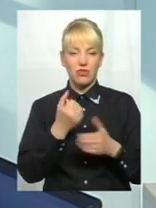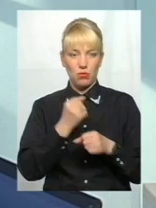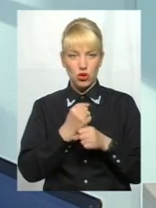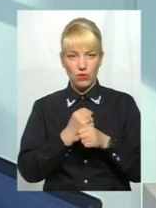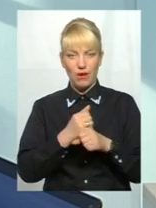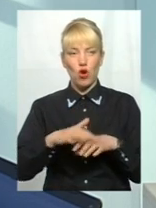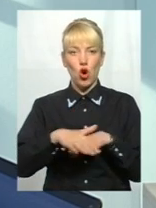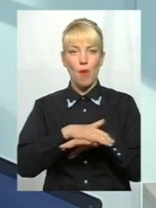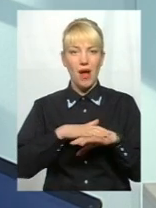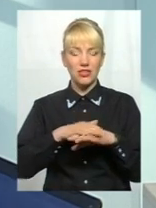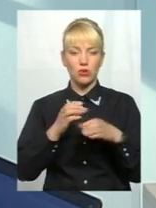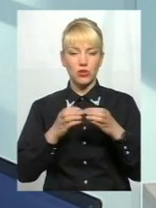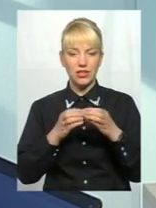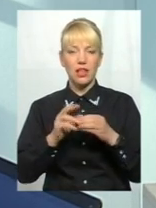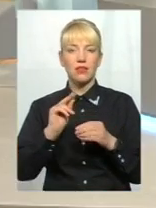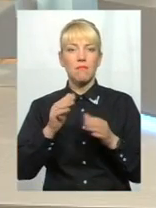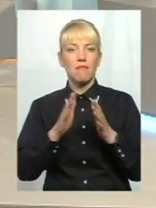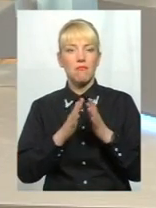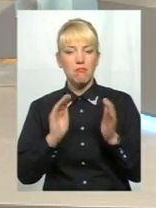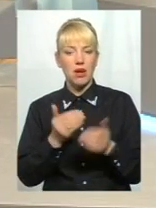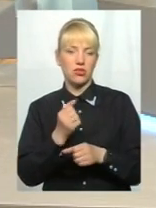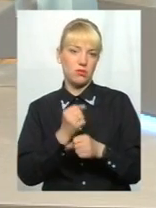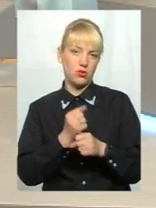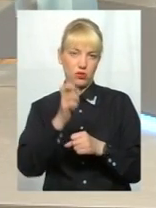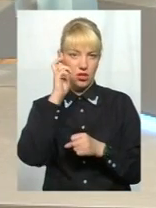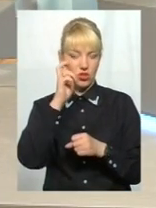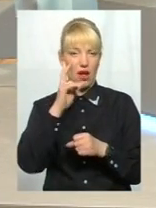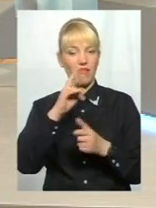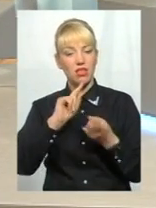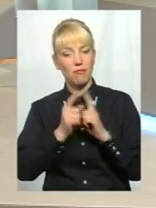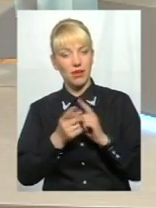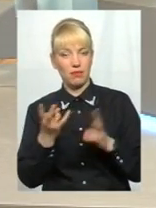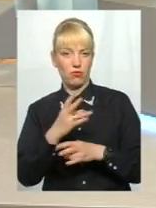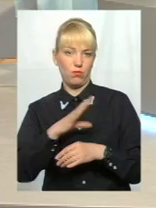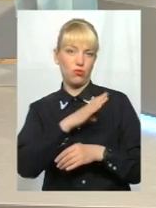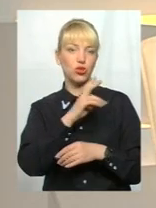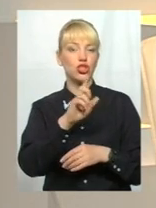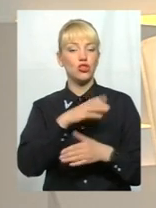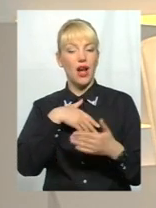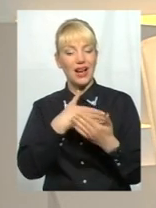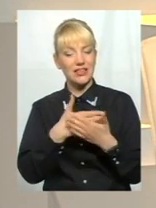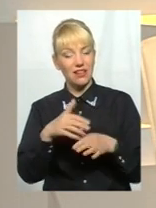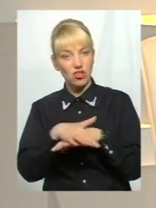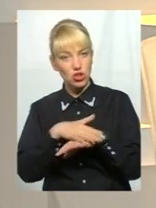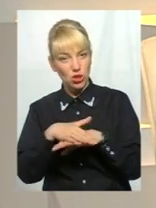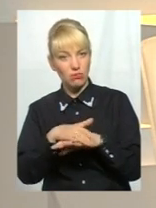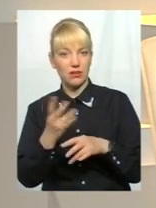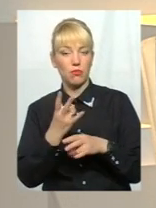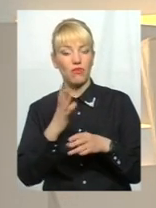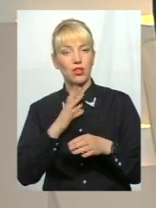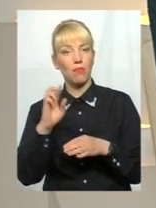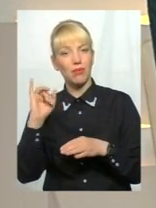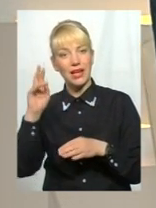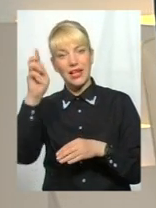менше працює держава. Чи одна держава, так само тому все робити. здавалося б, саме мало б бути навпаки, що активність громадськості мала би підштовхувати